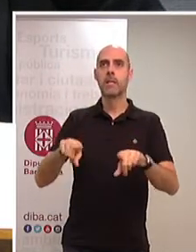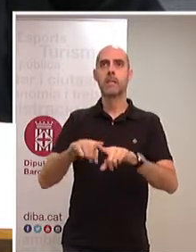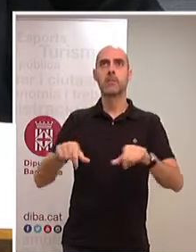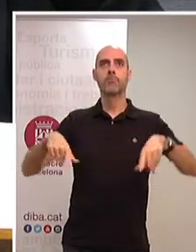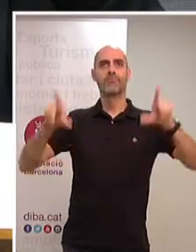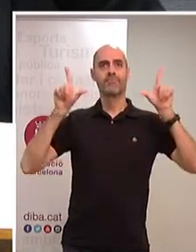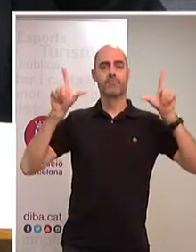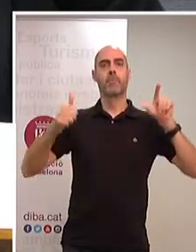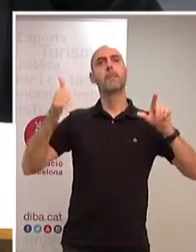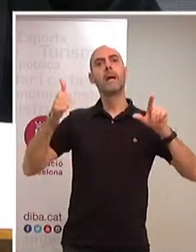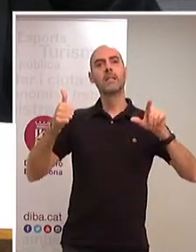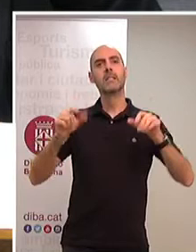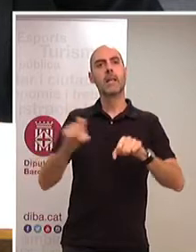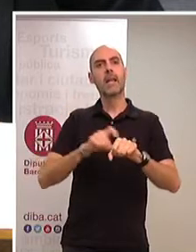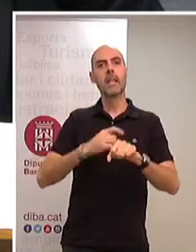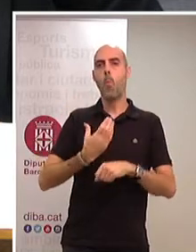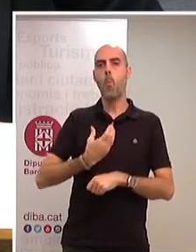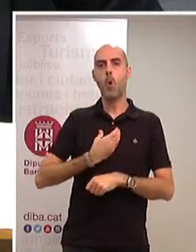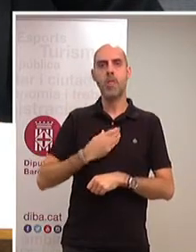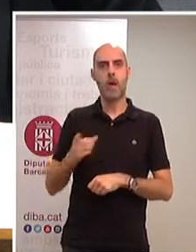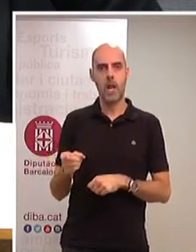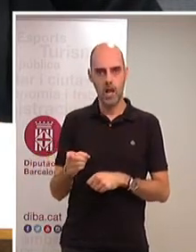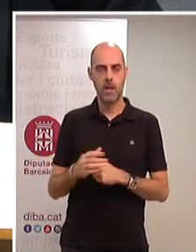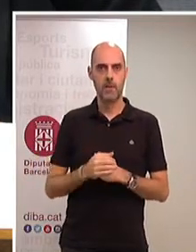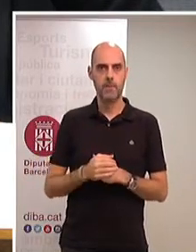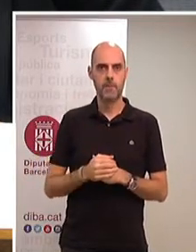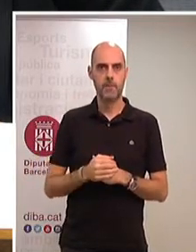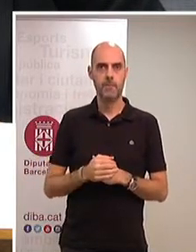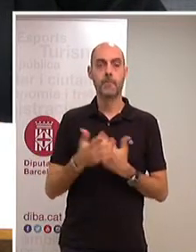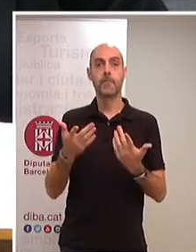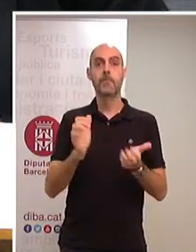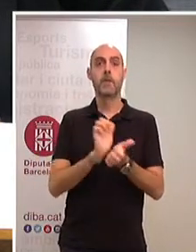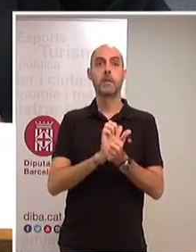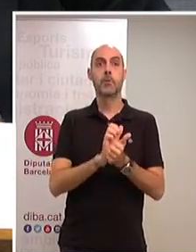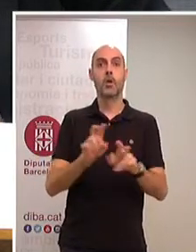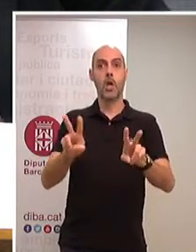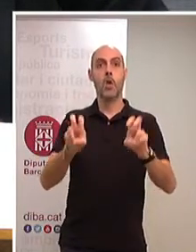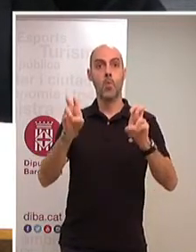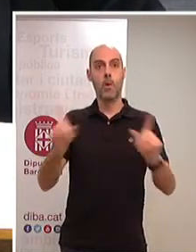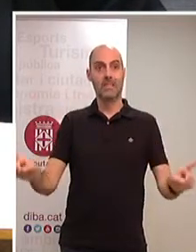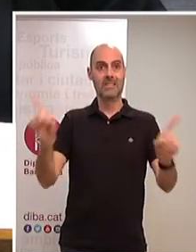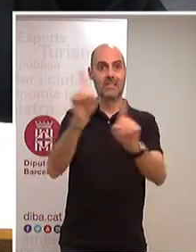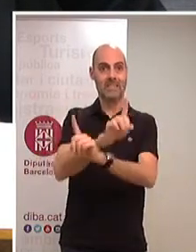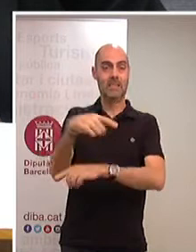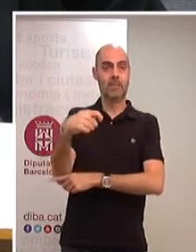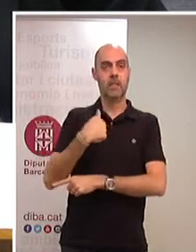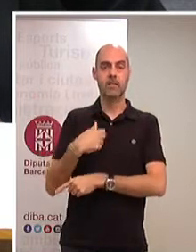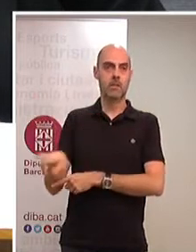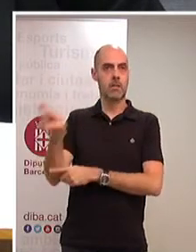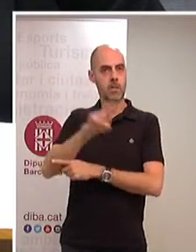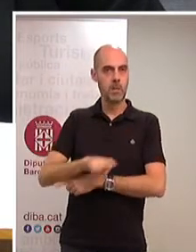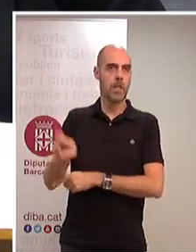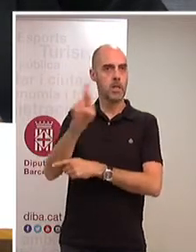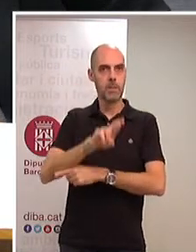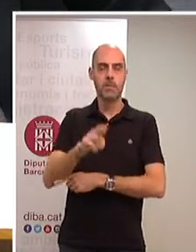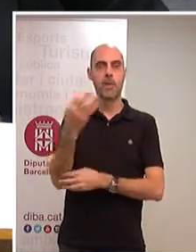és ser més municipalista que mai. Per tant, a l'equip que la substitueixi li queda clar que nosaltres li insistirem molt en què